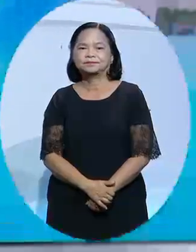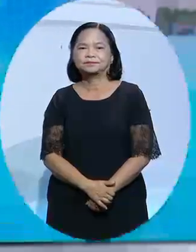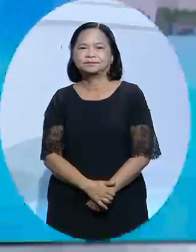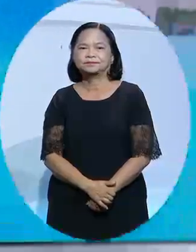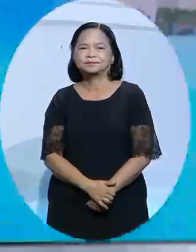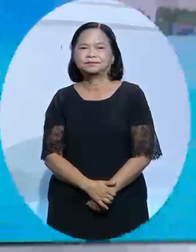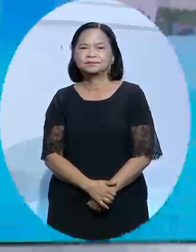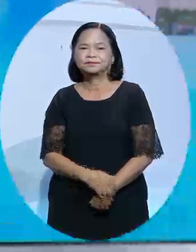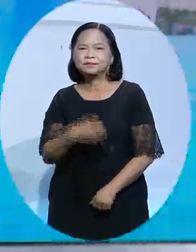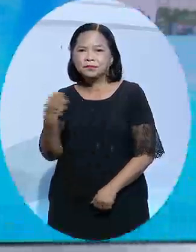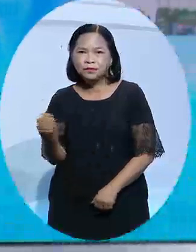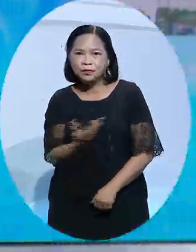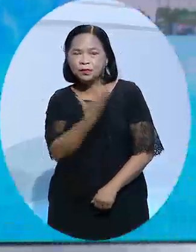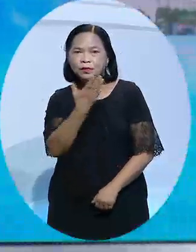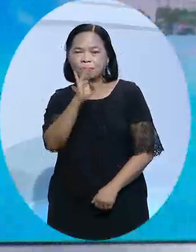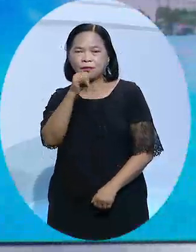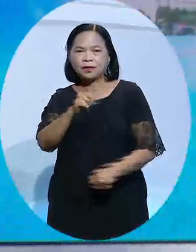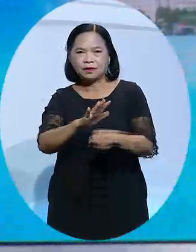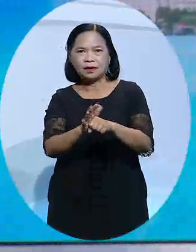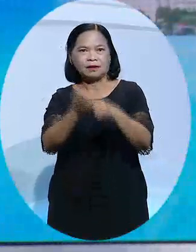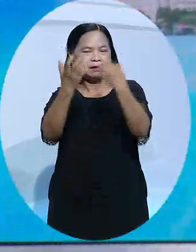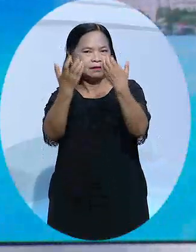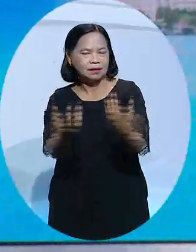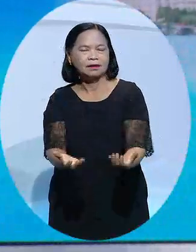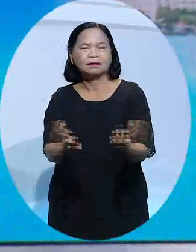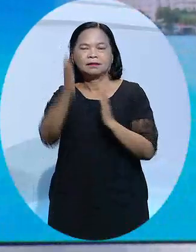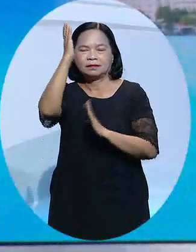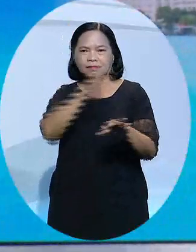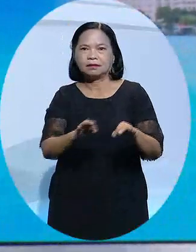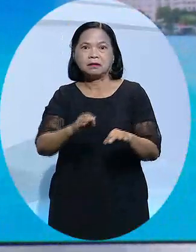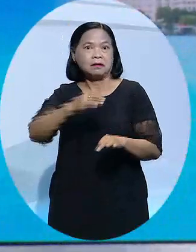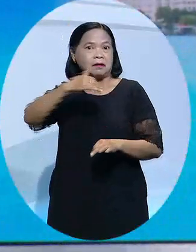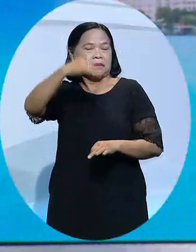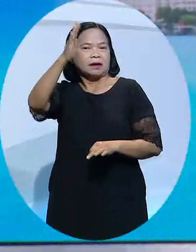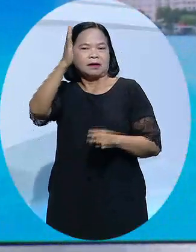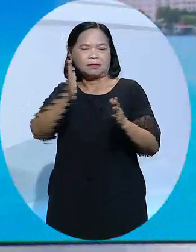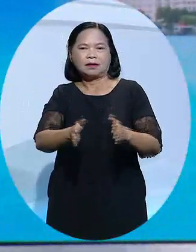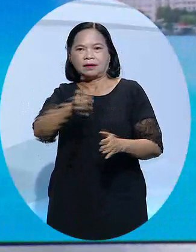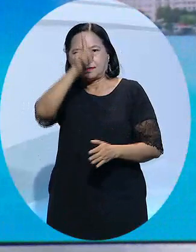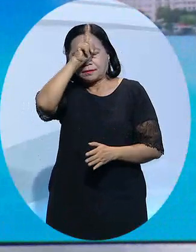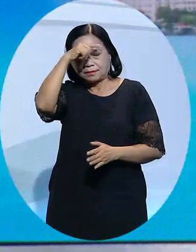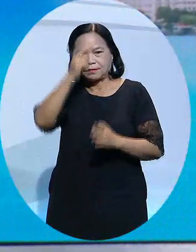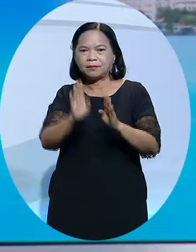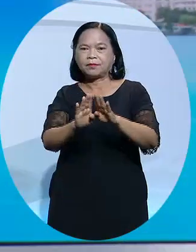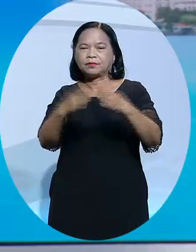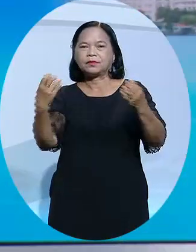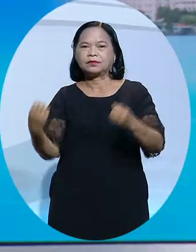Hãy đăng ký kênh để ủng hộ kênh